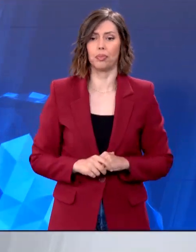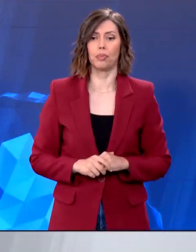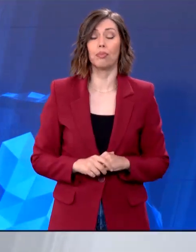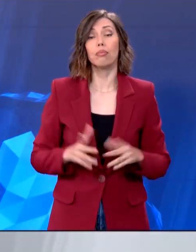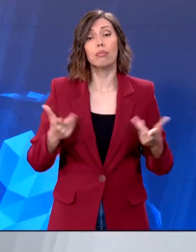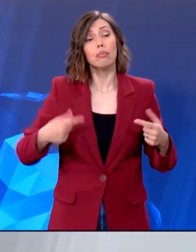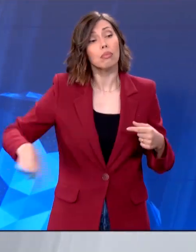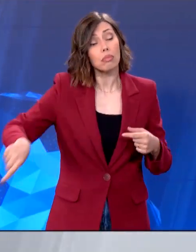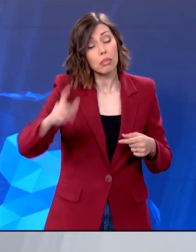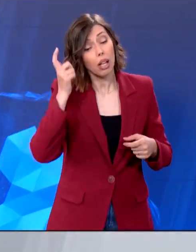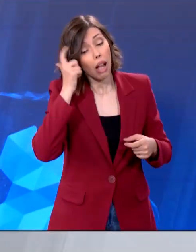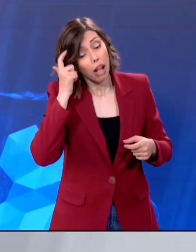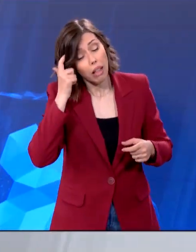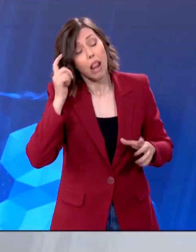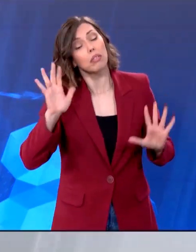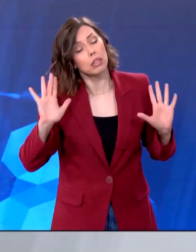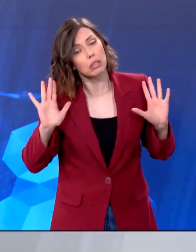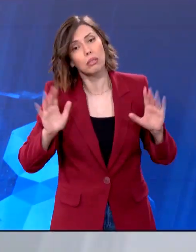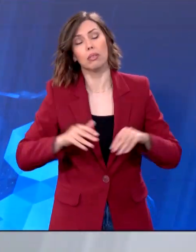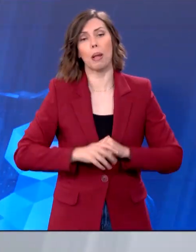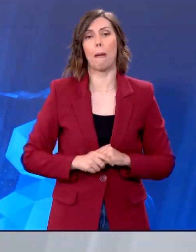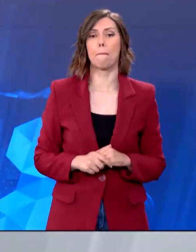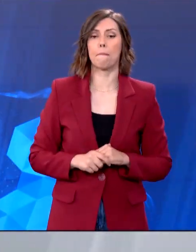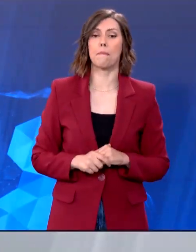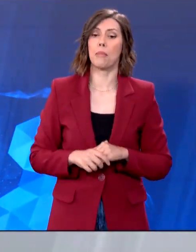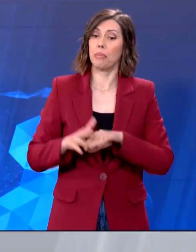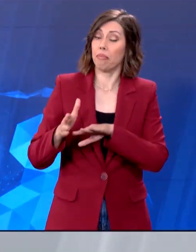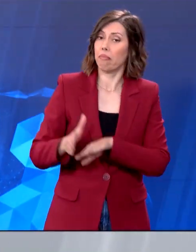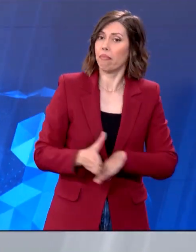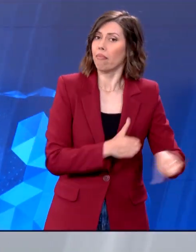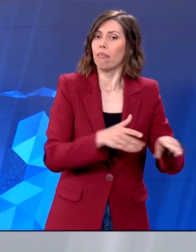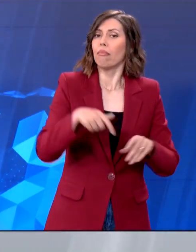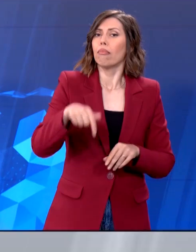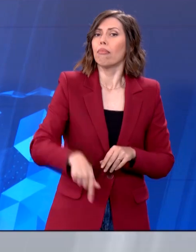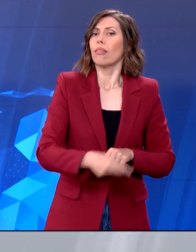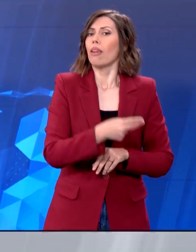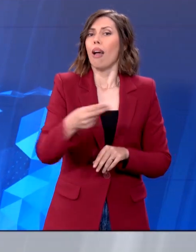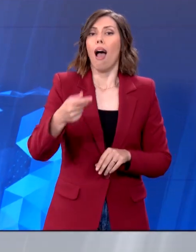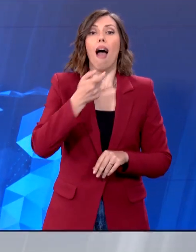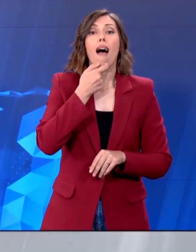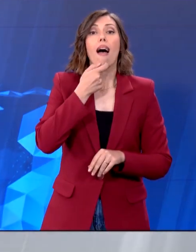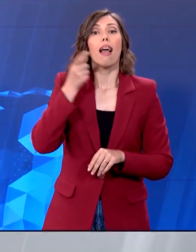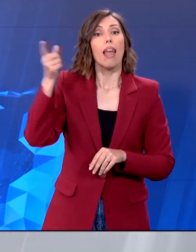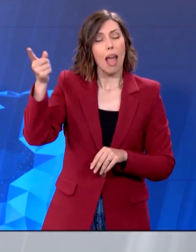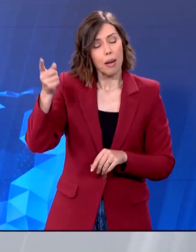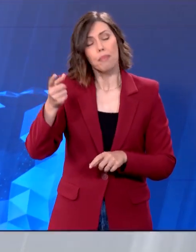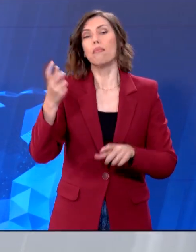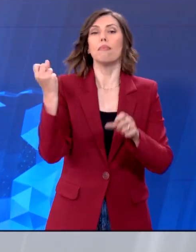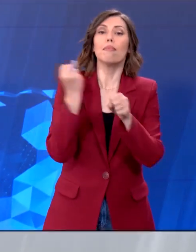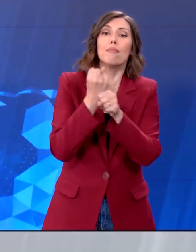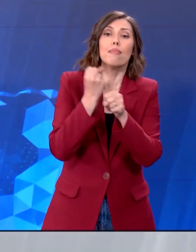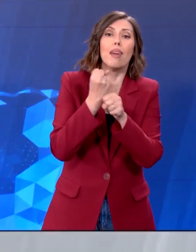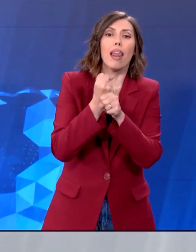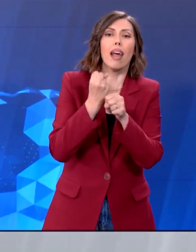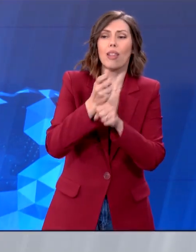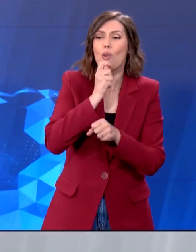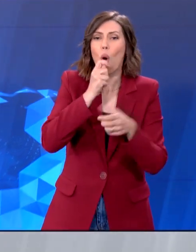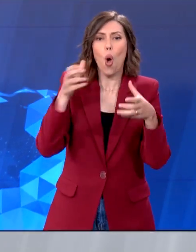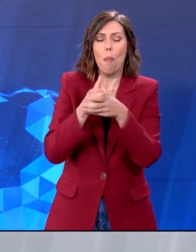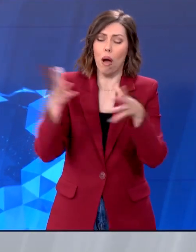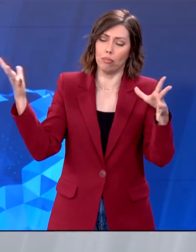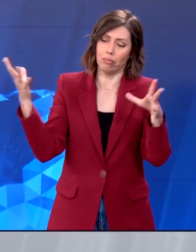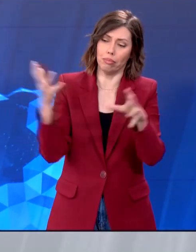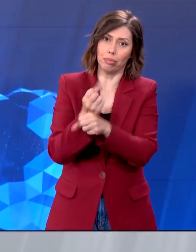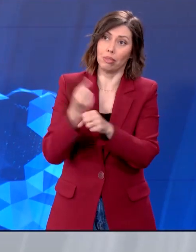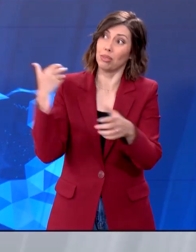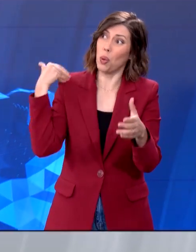Ονοώ νοήτο. Αλλά και η σελίδας για τη Βρετανία με τους εργατικούς να πετυχαίνουν μια συντριπτική νίκη. Μετά από